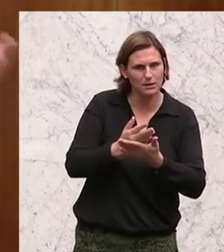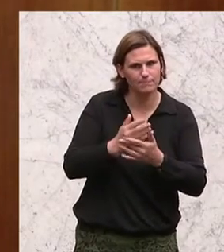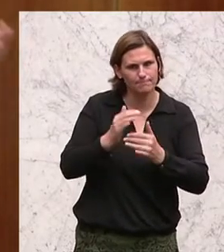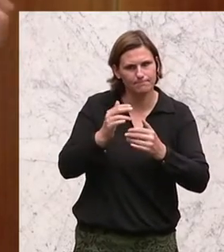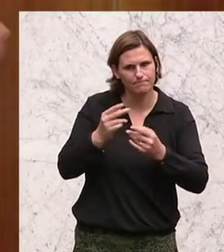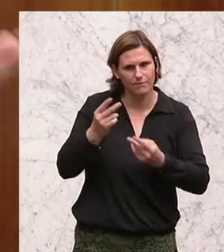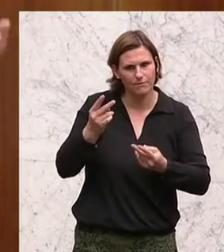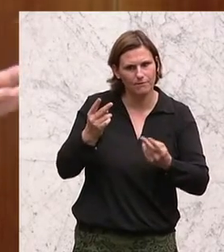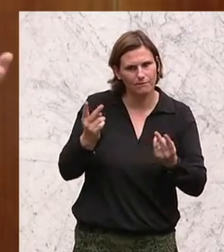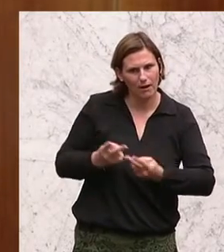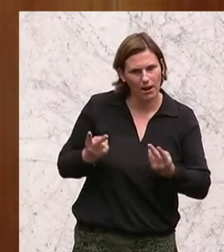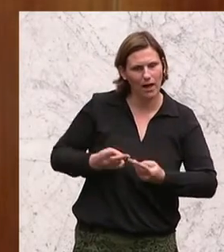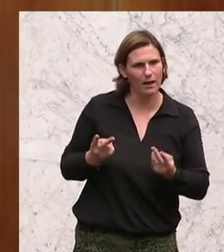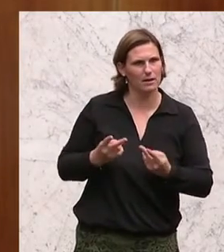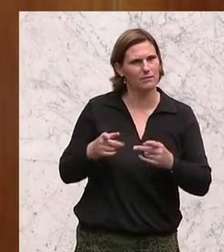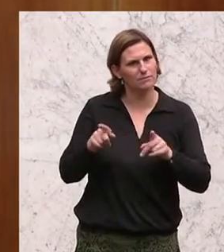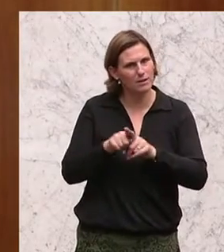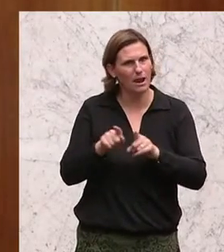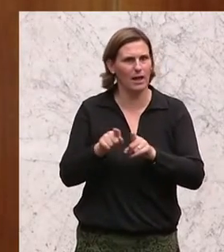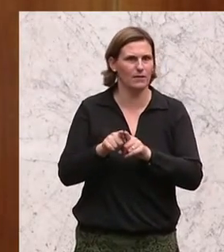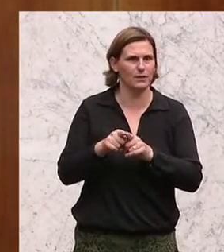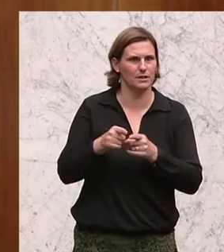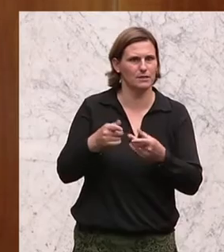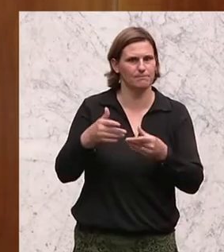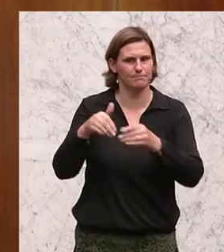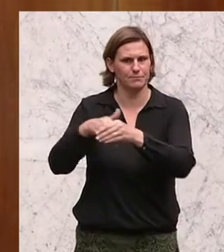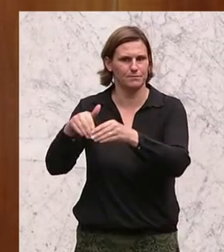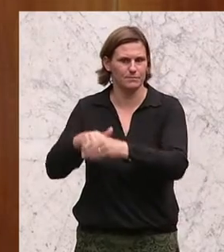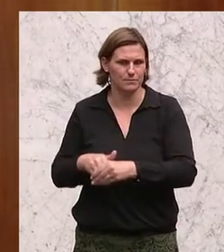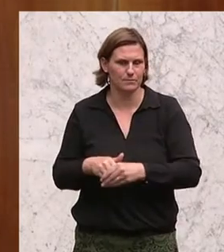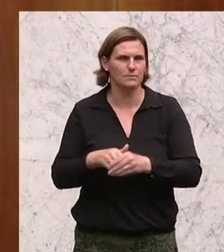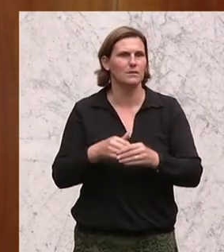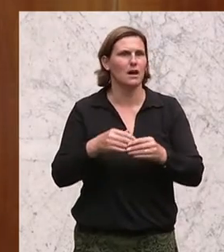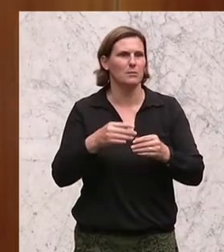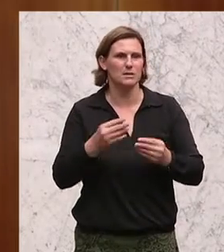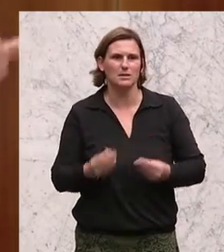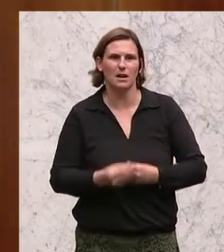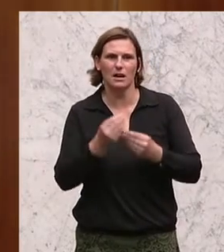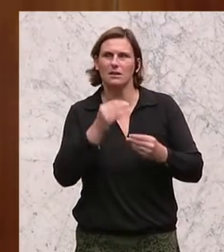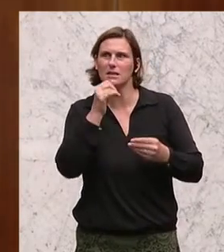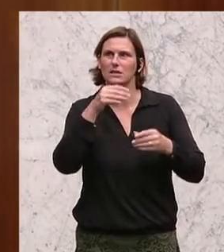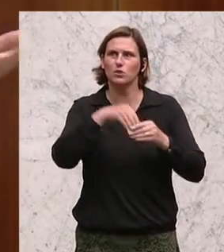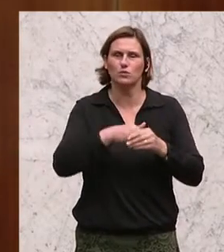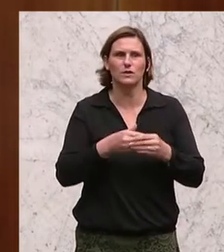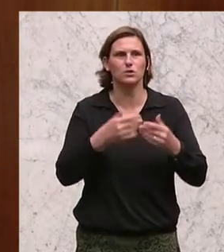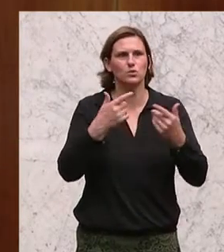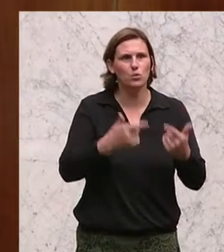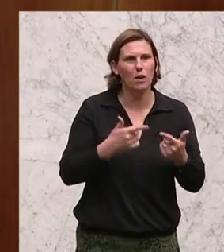völlig gleiche Beschäftigungsverhältnisse. Was es ist, sind Dinge, die nicht aufgenommen sind, wie Zulagen,